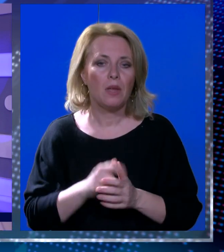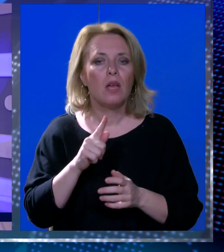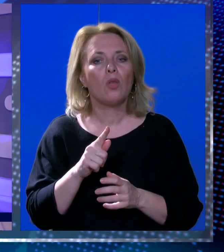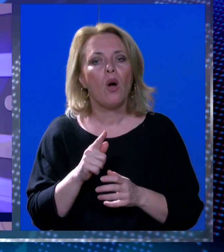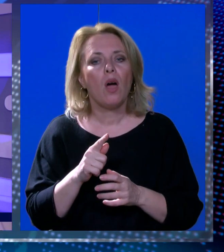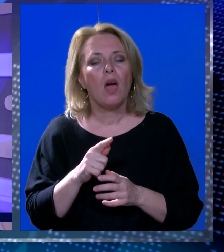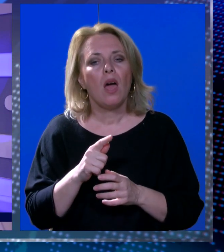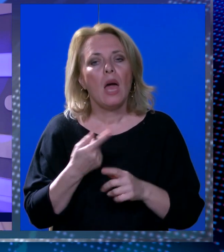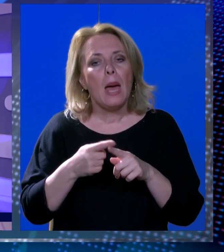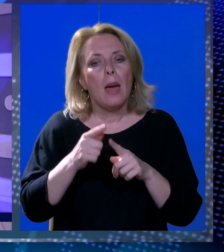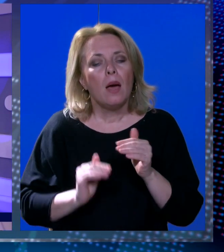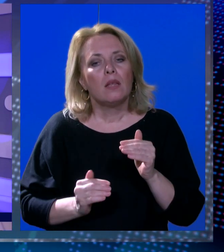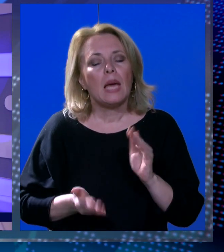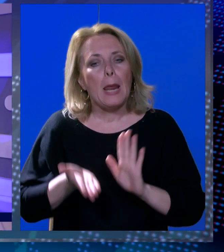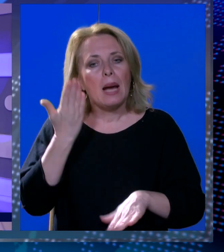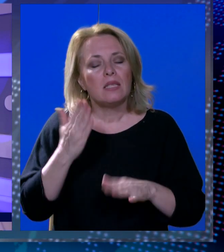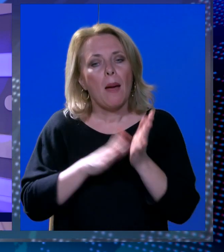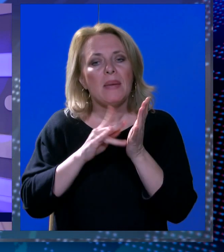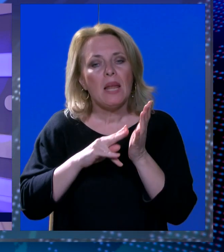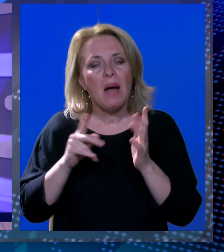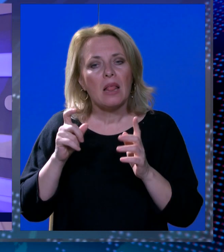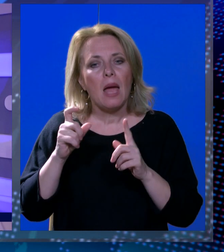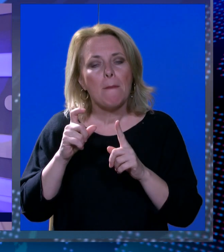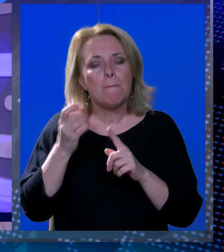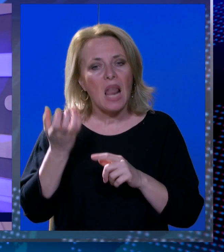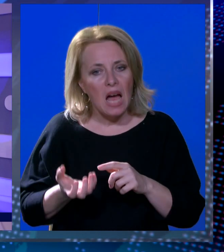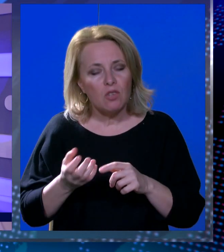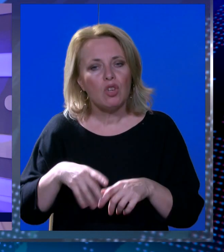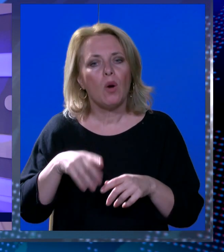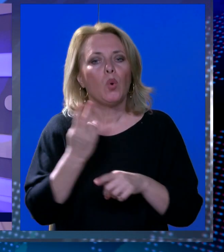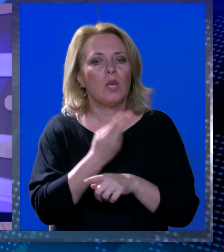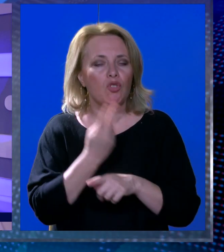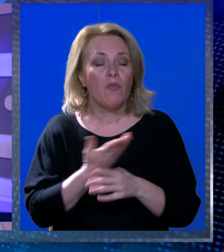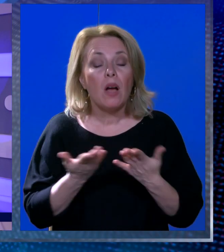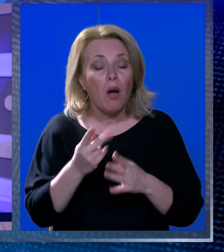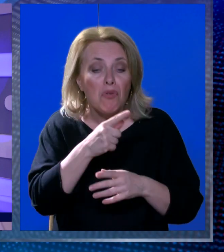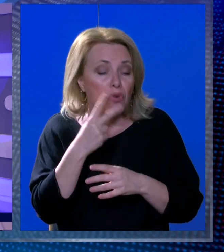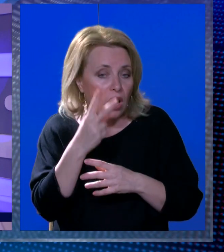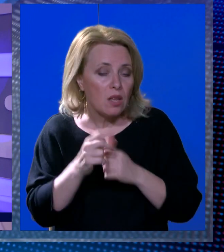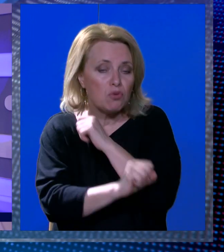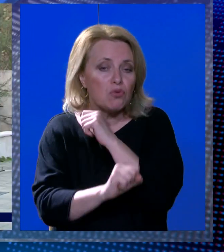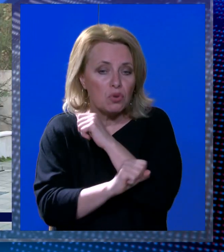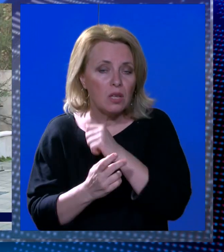Posljedice je to rasta minimalne plaće u državi. A kako nas sve gledaju dubrovački studenti, donosim u nastavku.